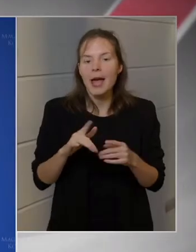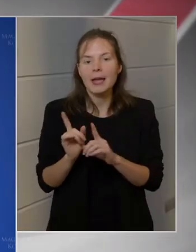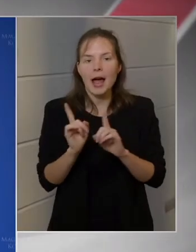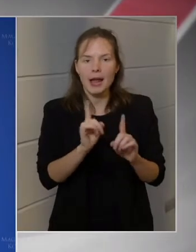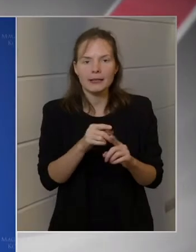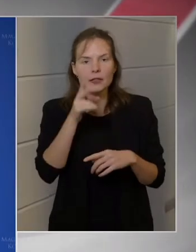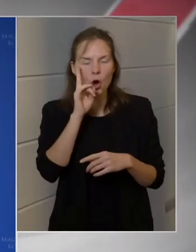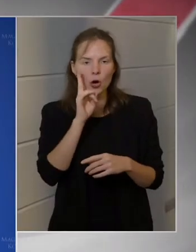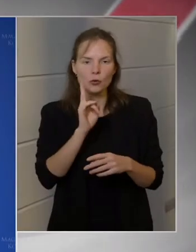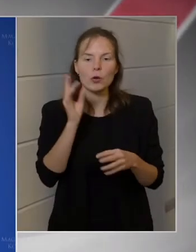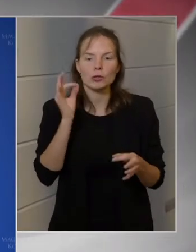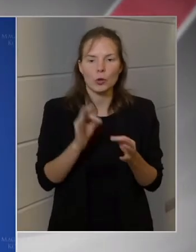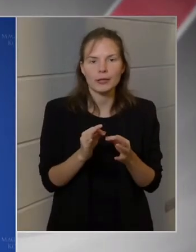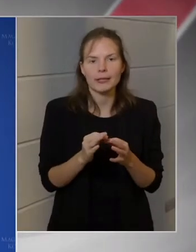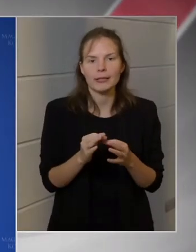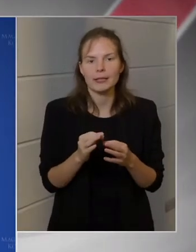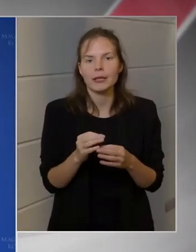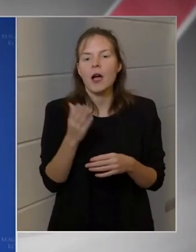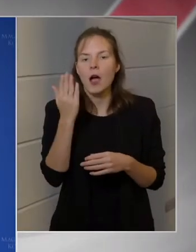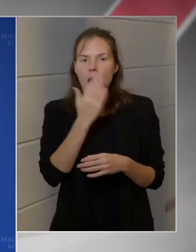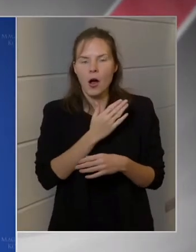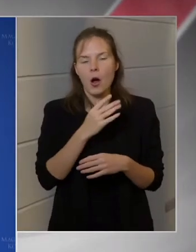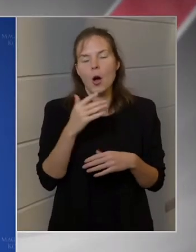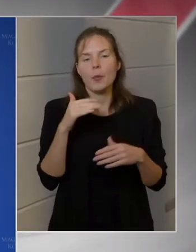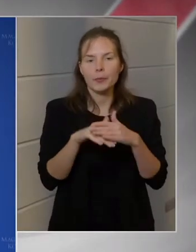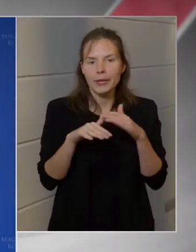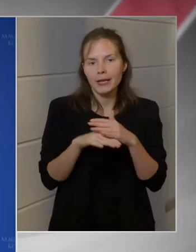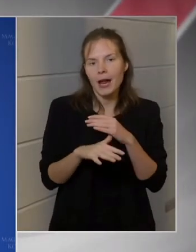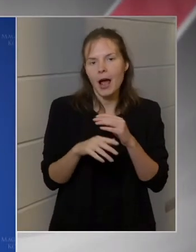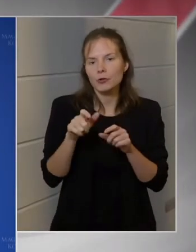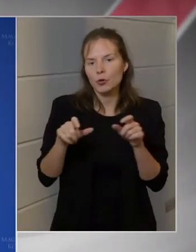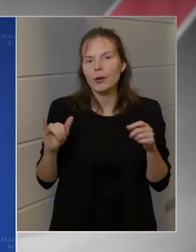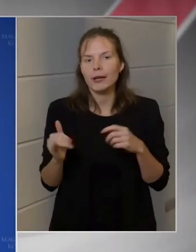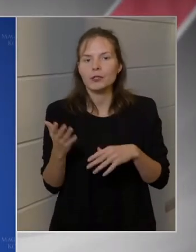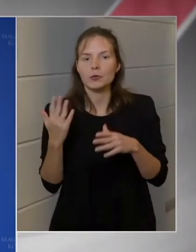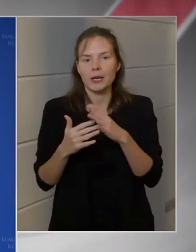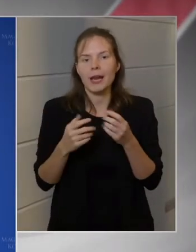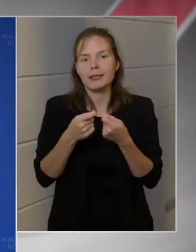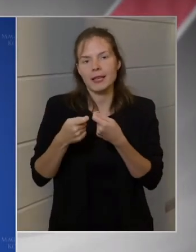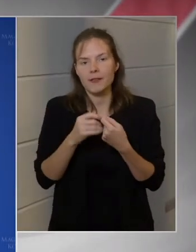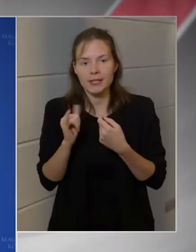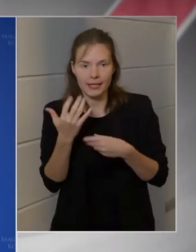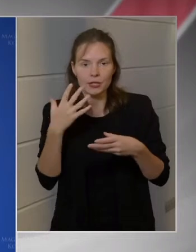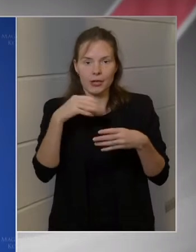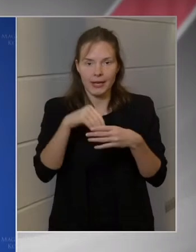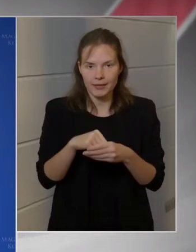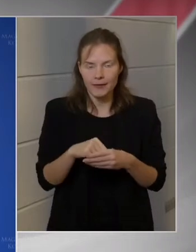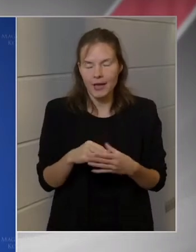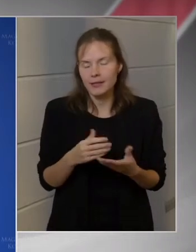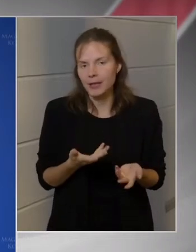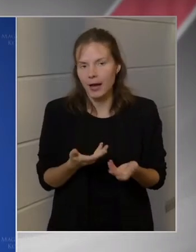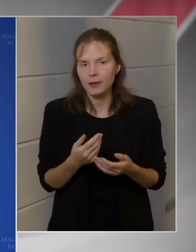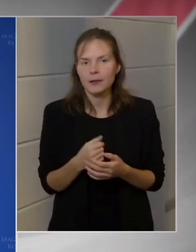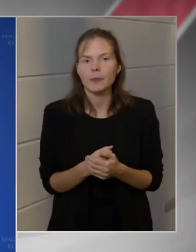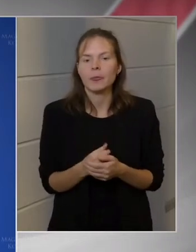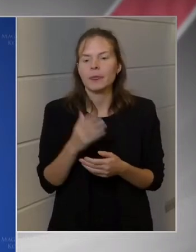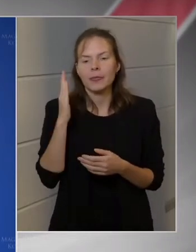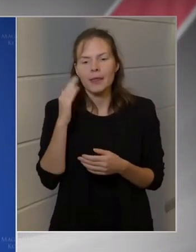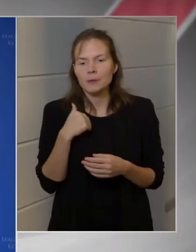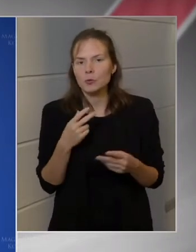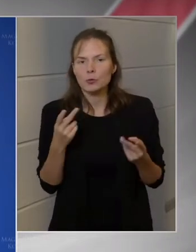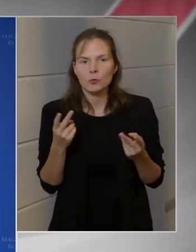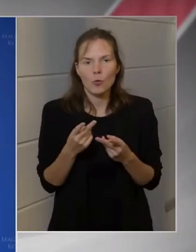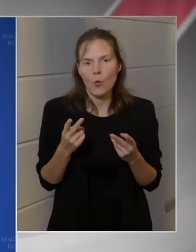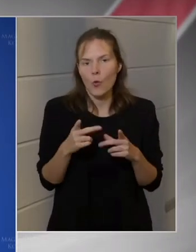ha migránsok és migránszervezetek is részt vesznek benne. A további állítása a biztosnak, aki nem tudjuk, hol töltötte az elmúlt